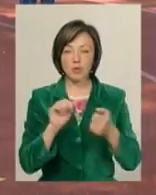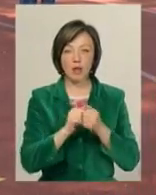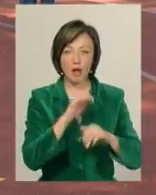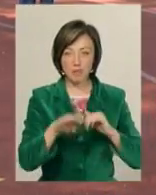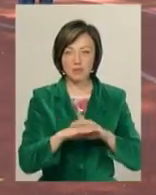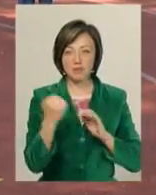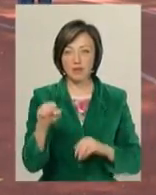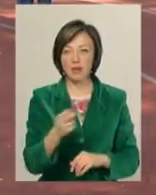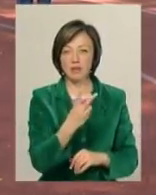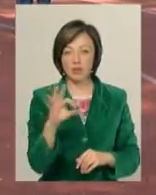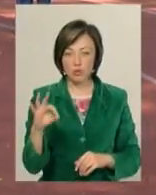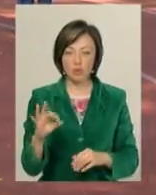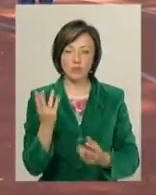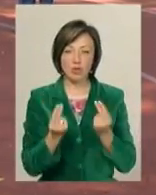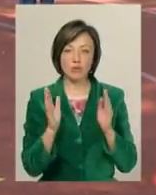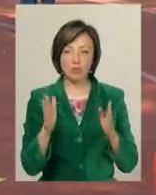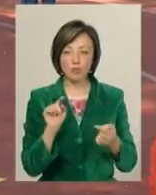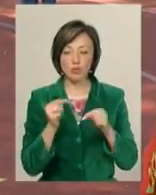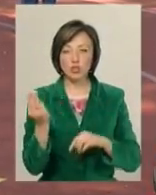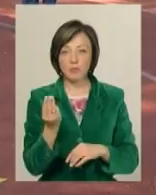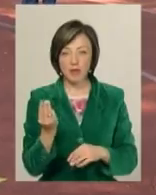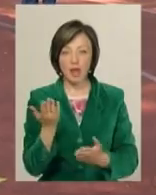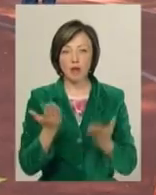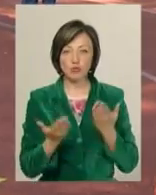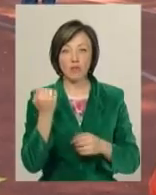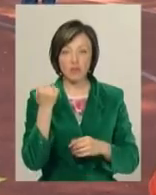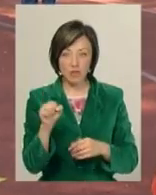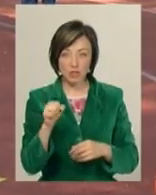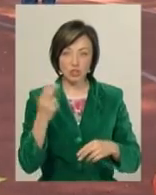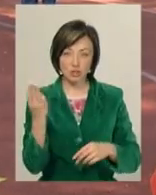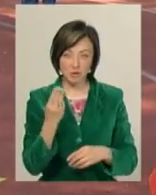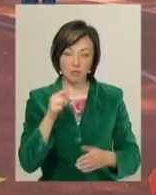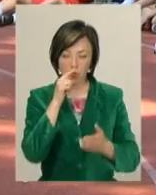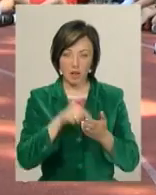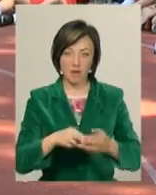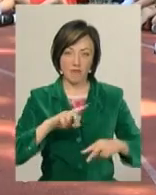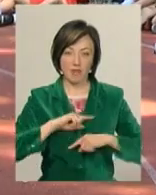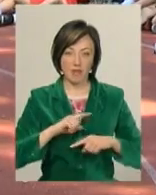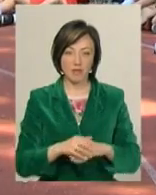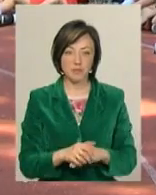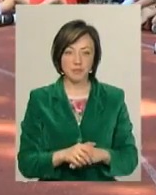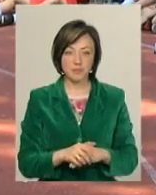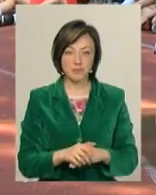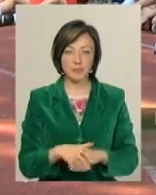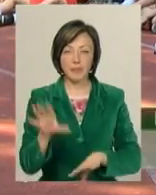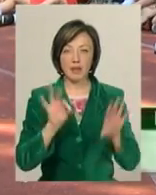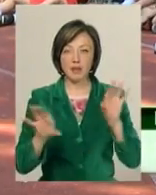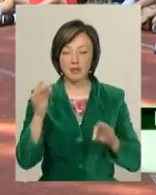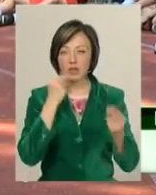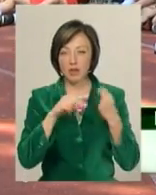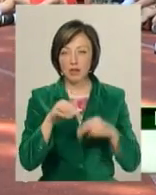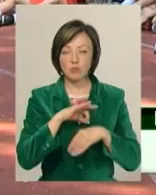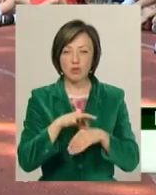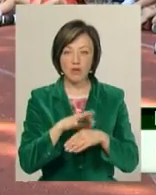'янця, виграли 2-0. Грати будемо проти Шепетівки, виграємо в шепетівки, граємо в фіналі. Зібрали найкращих, проводили